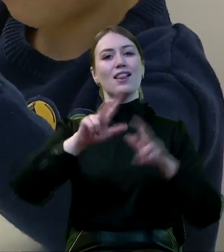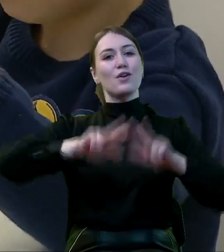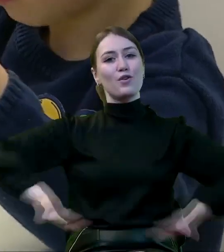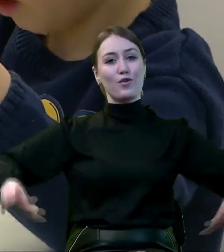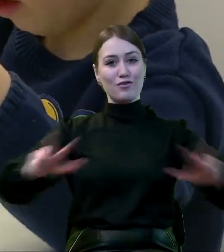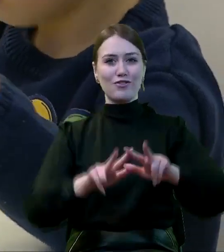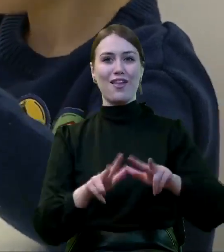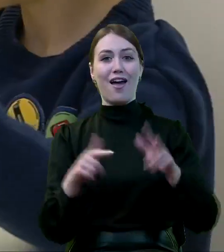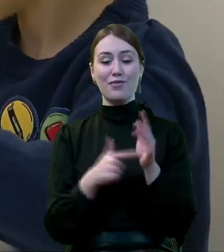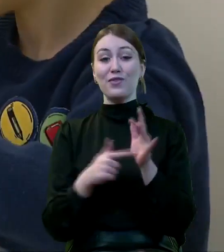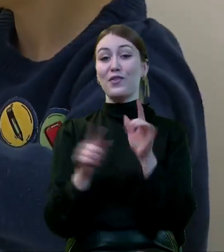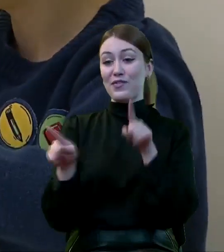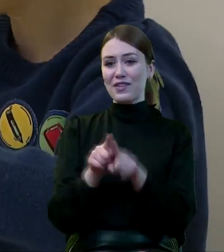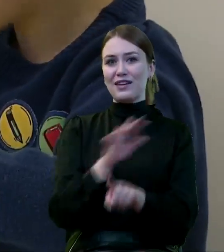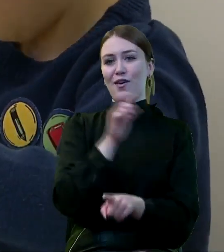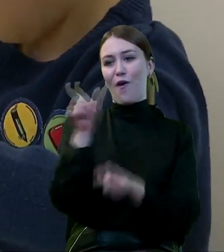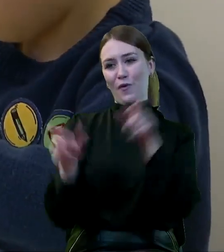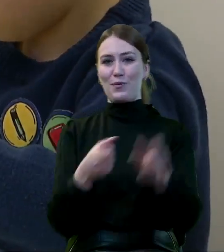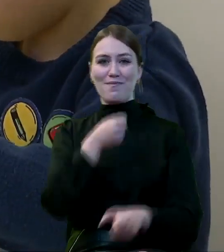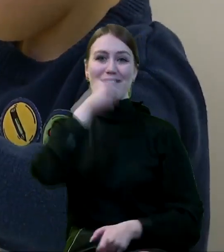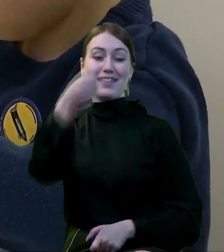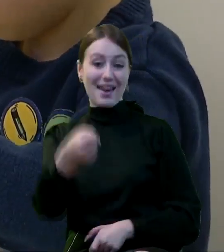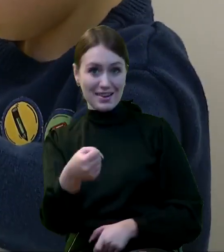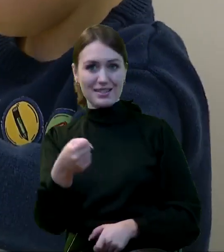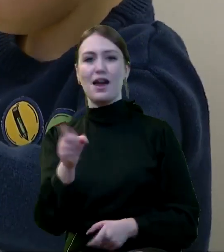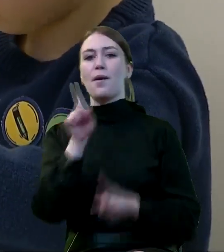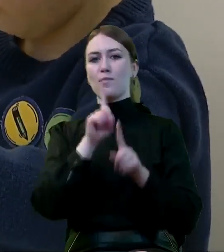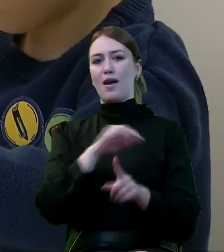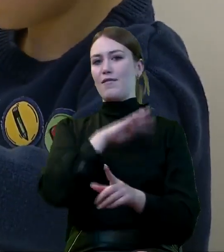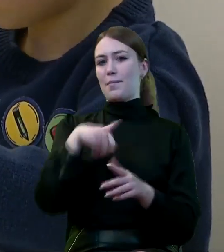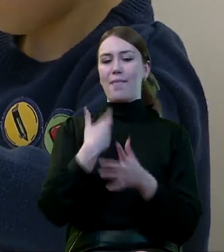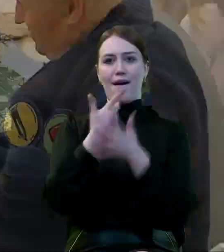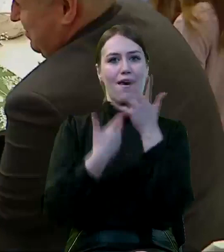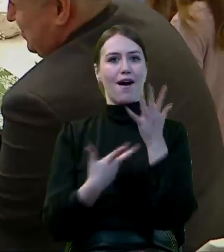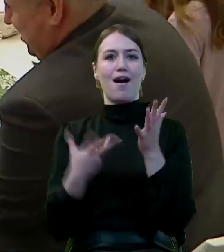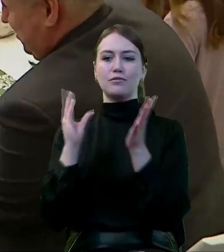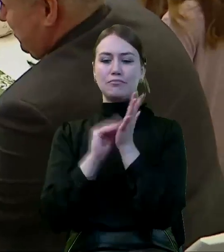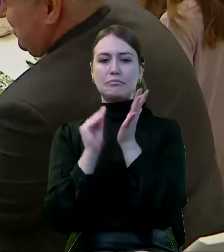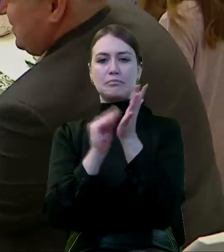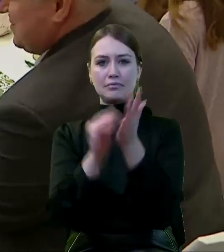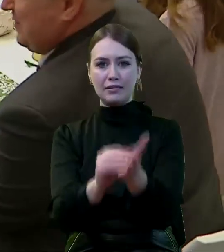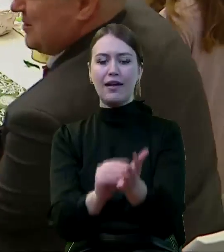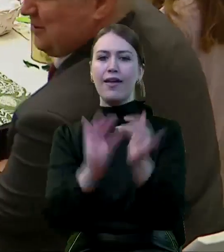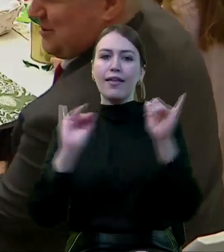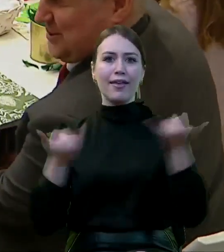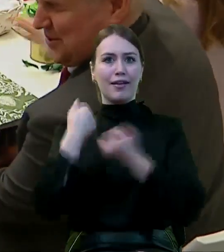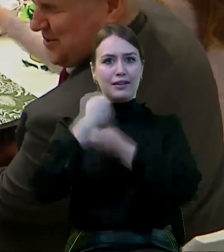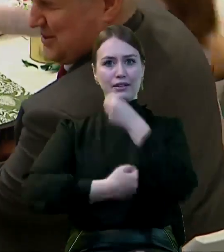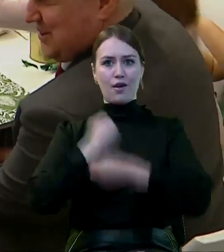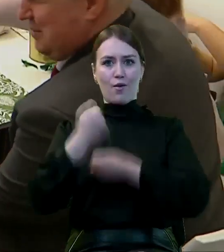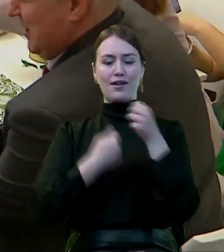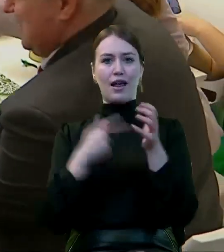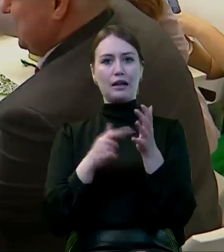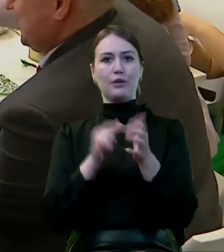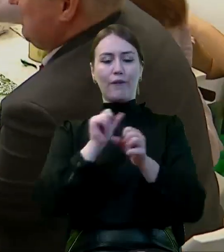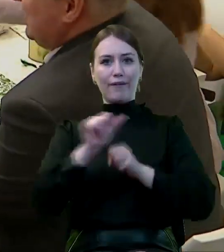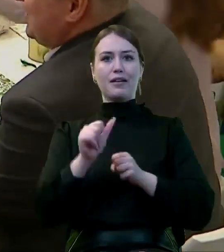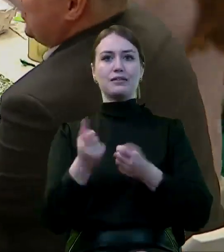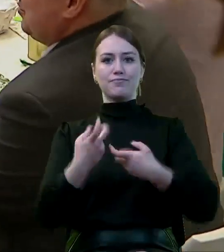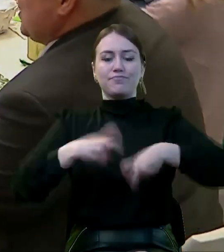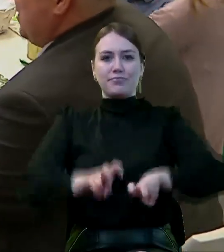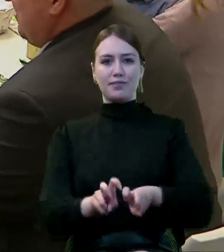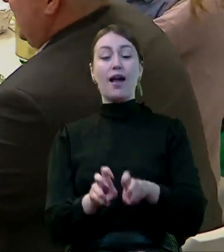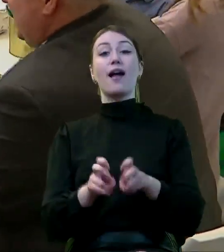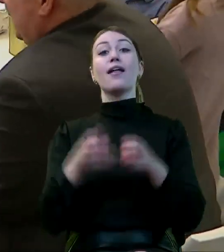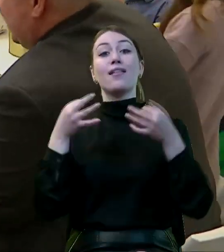także nasi drodzy seniorzy. Też wielokrotnie mówimy o tym, jakie działania są podejmowane.